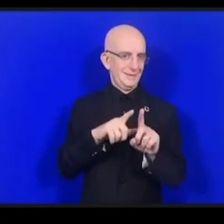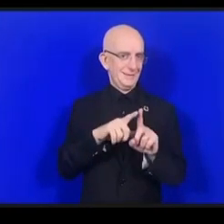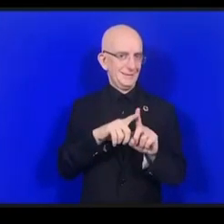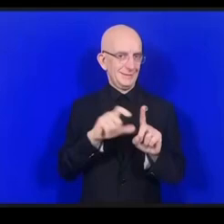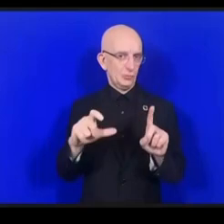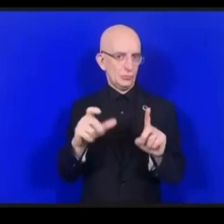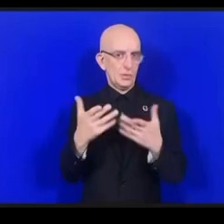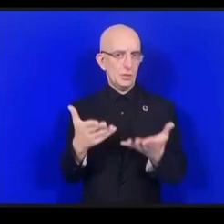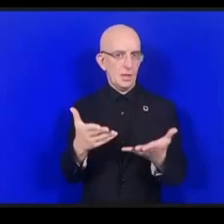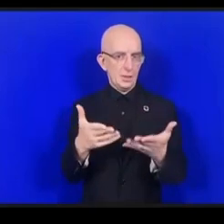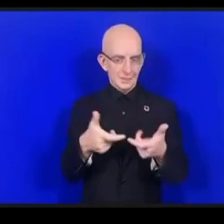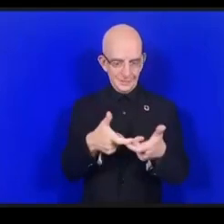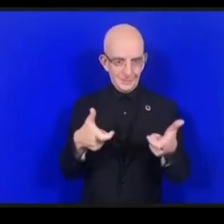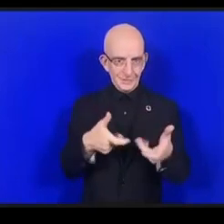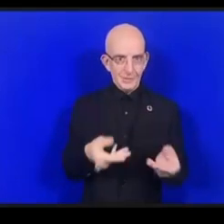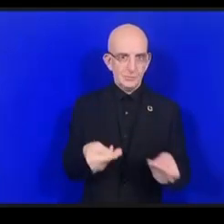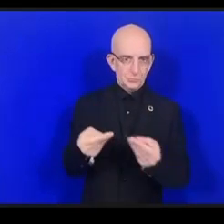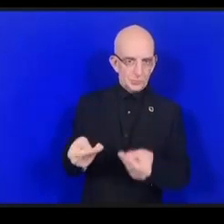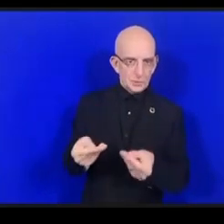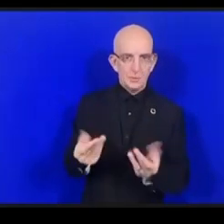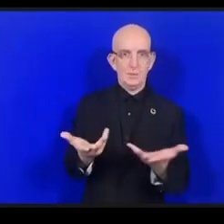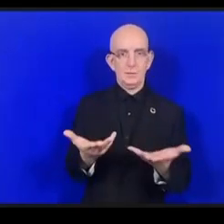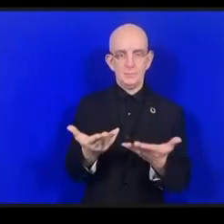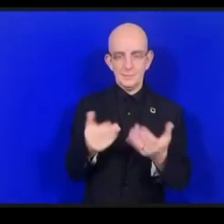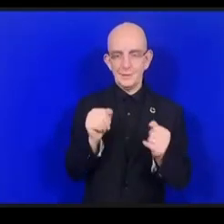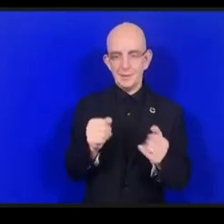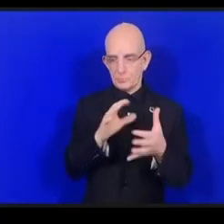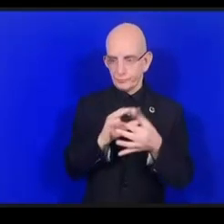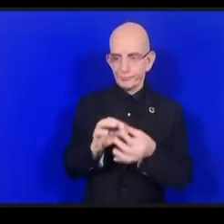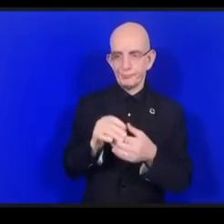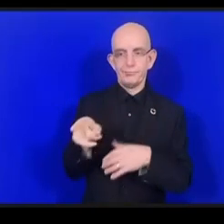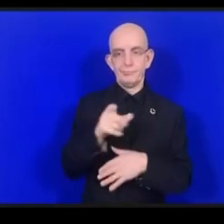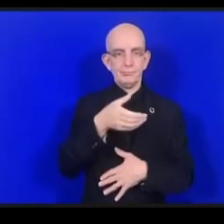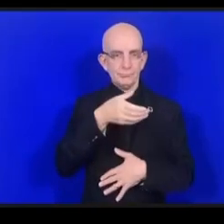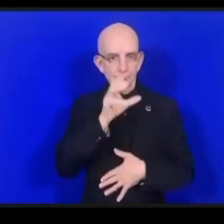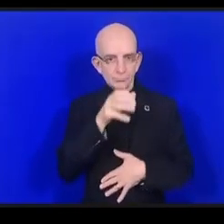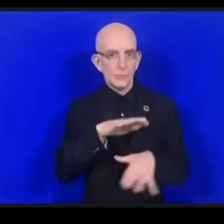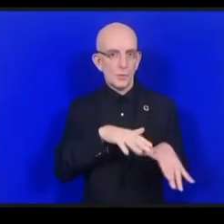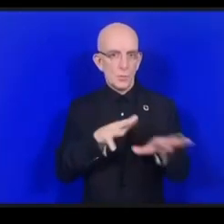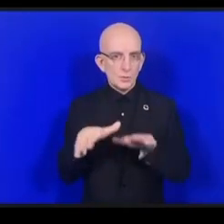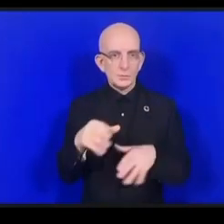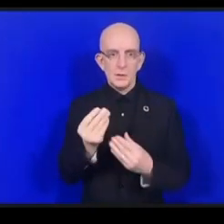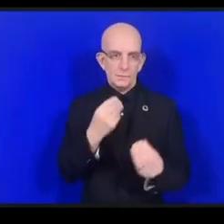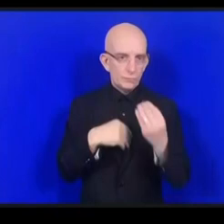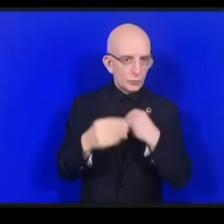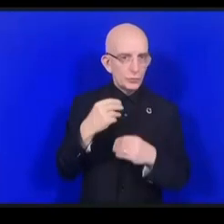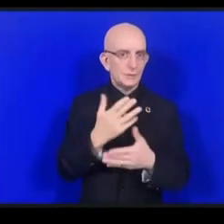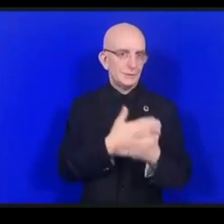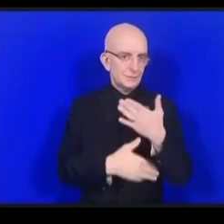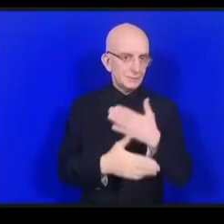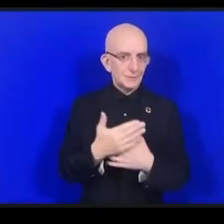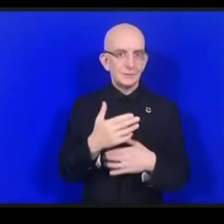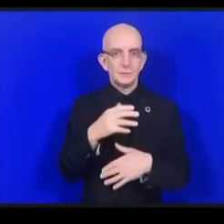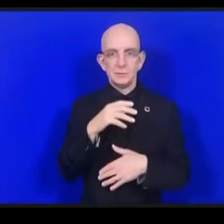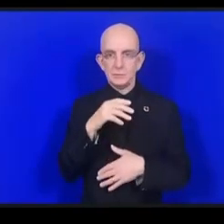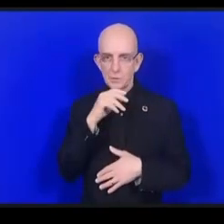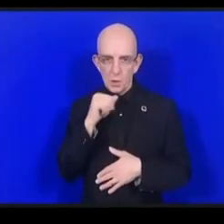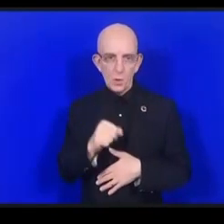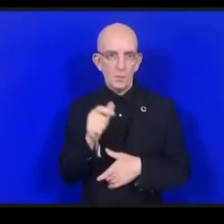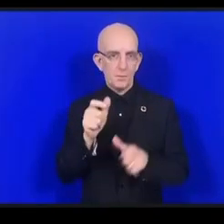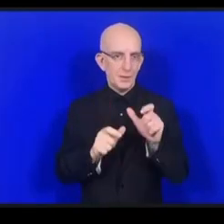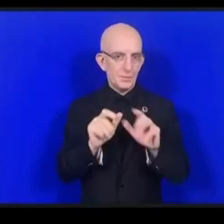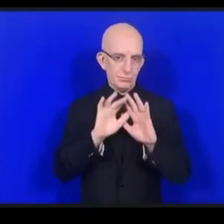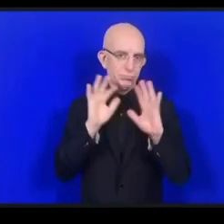سد الثورة لكي نتيح النفاذ إلى الإنترنت